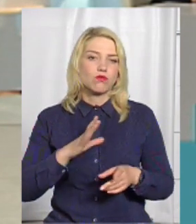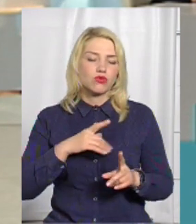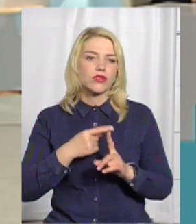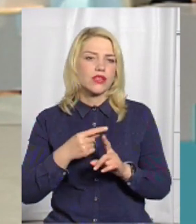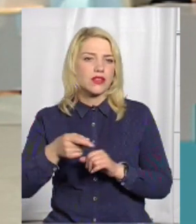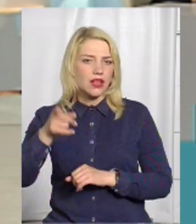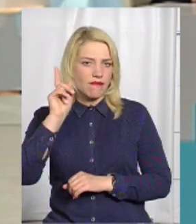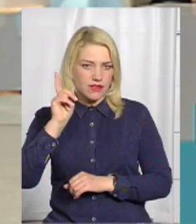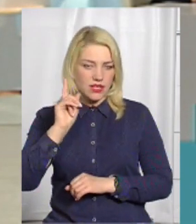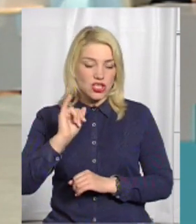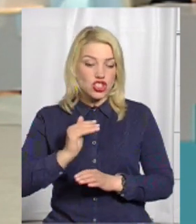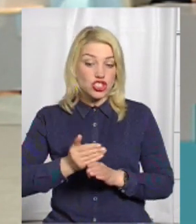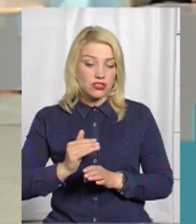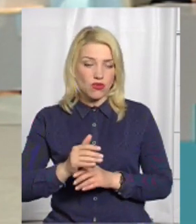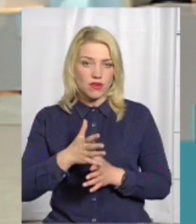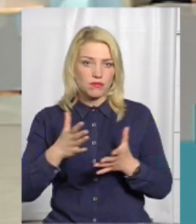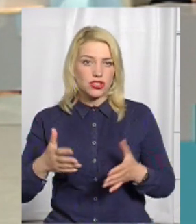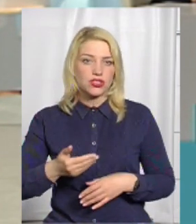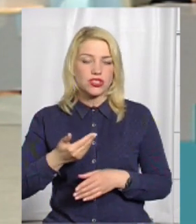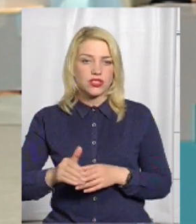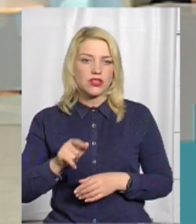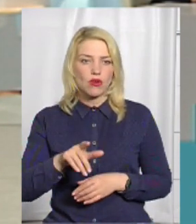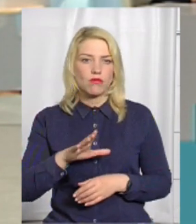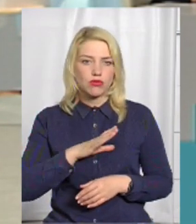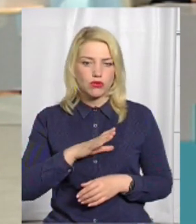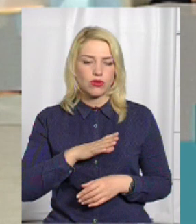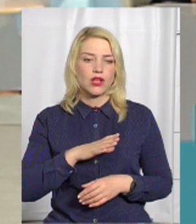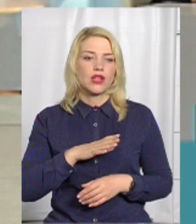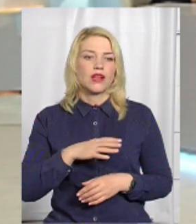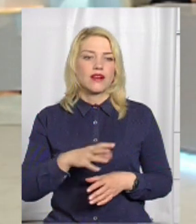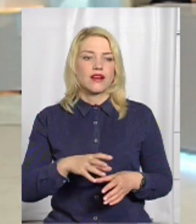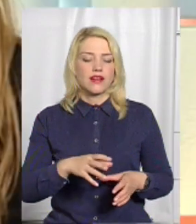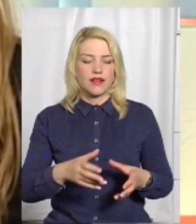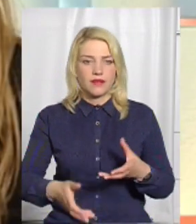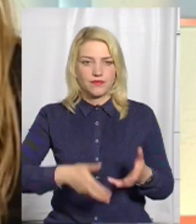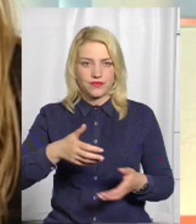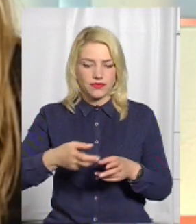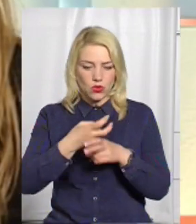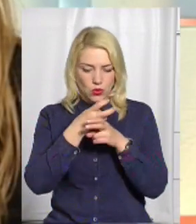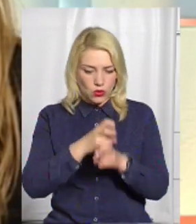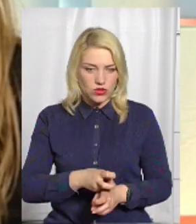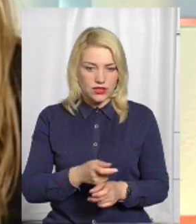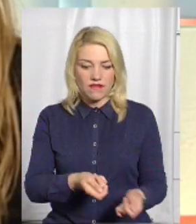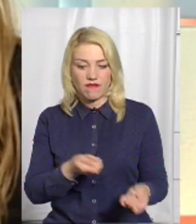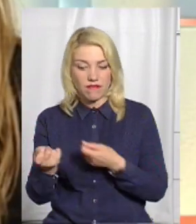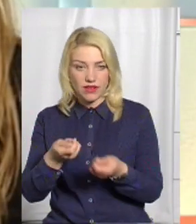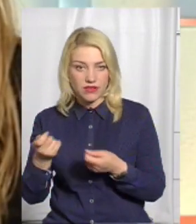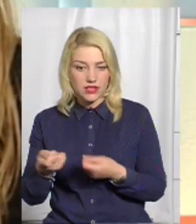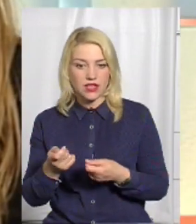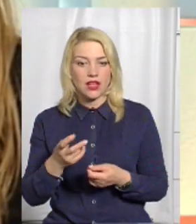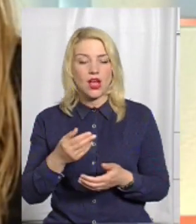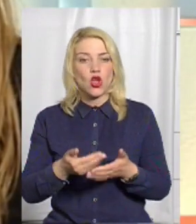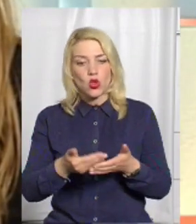давнє. Частково, більша частина його була ексгумовано і вивезено до затоплення. Але, на наш